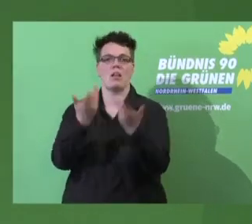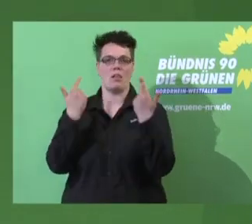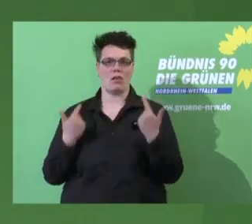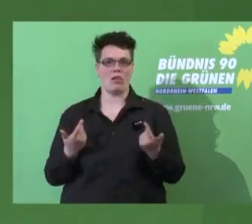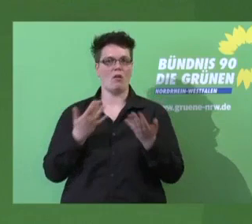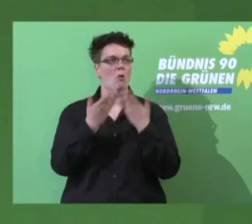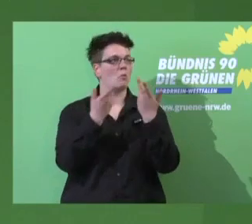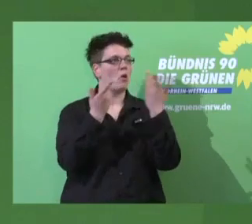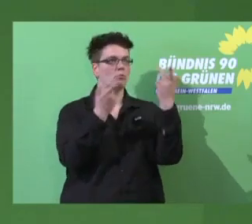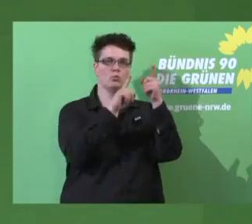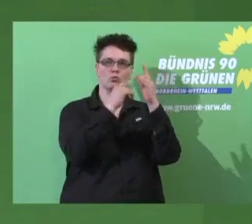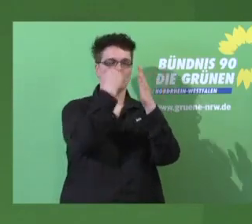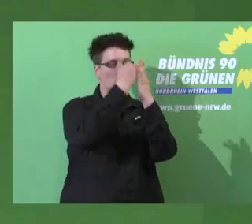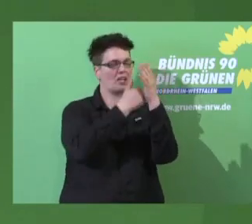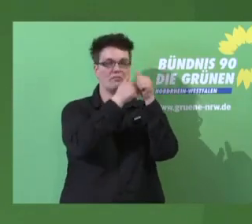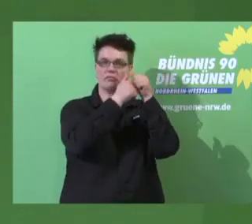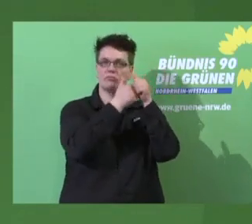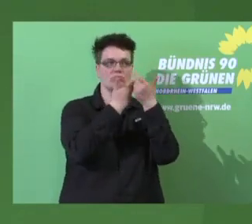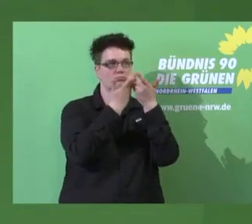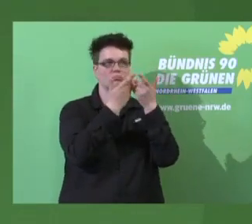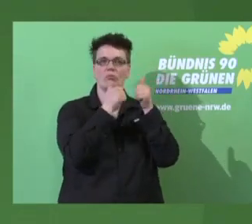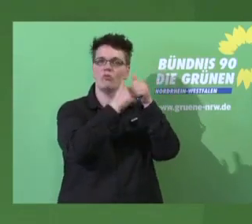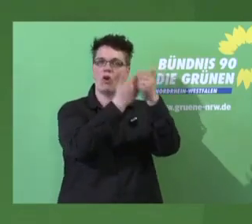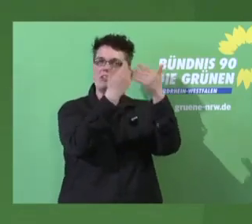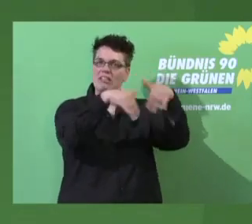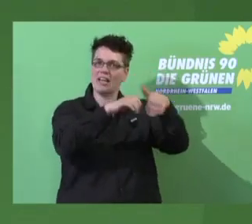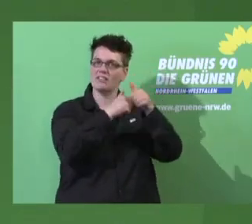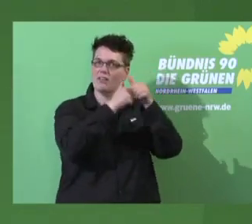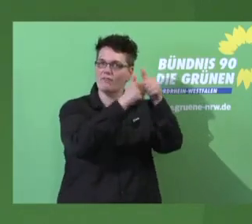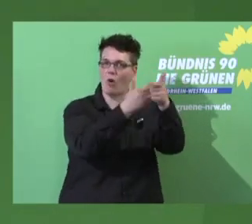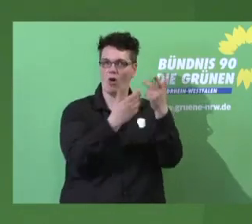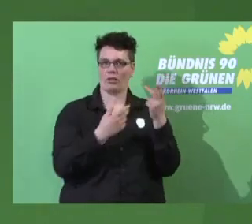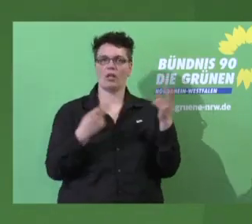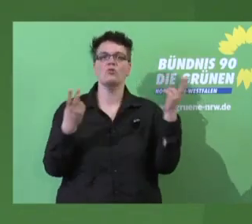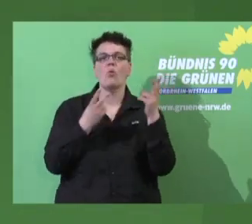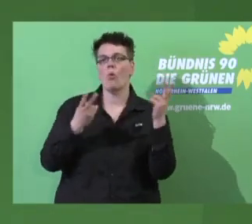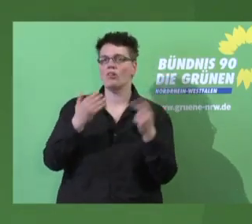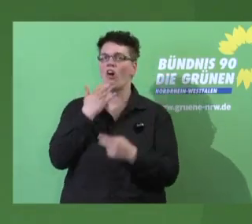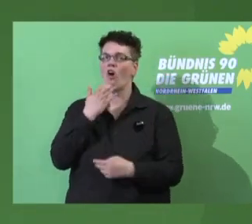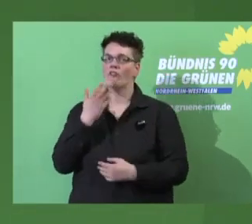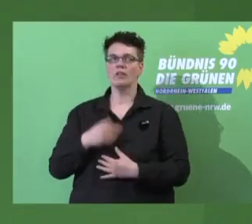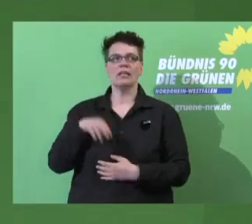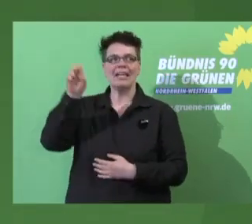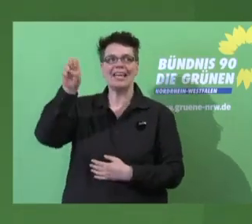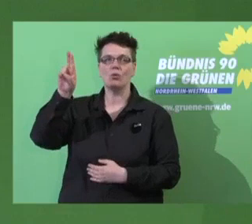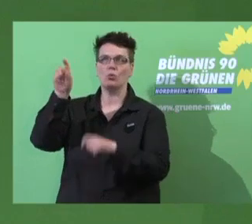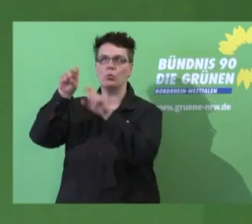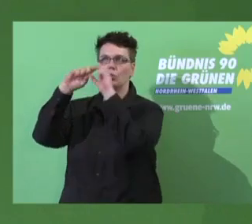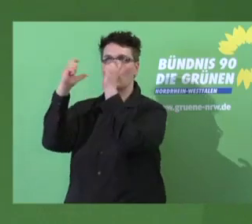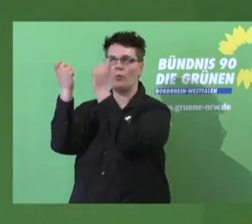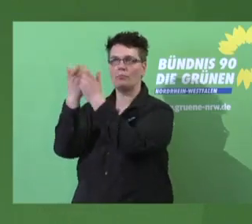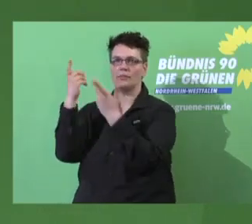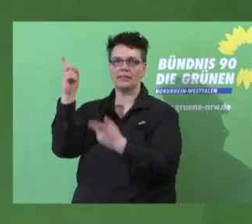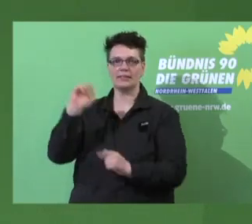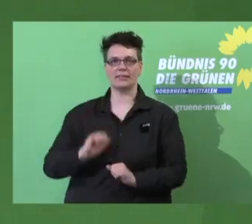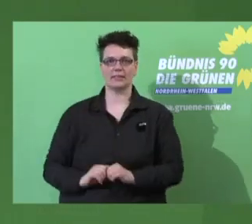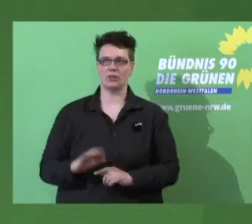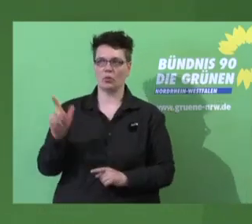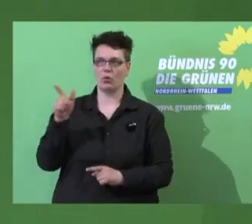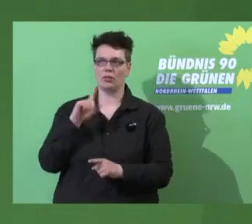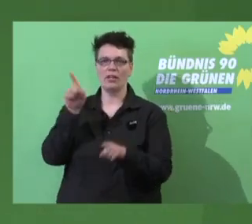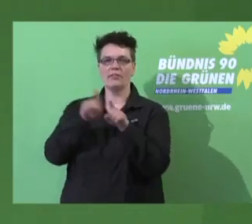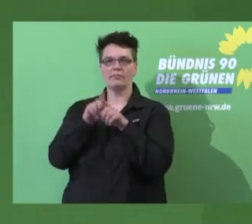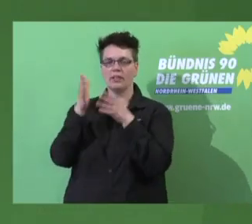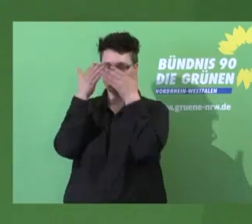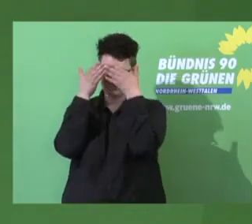auch, wie der Bund, auf neue Technologien und auf zugedrückte Augen der E-Kommission, denn wir haben es mit fortgesetzter Vertragsverletzung